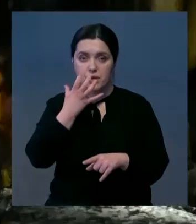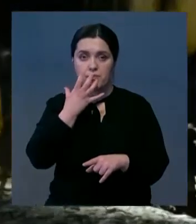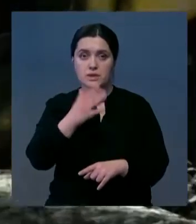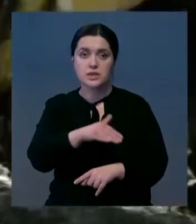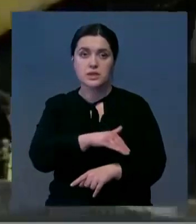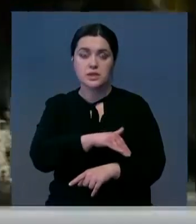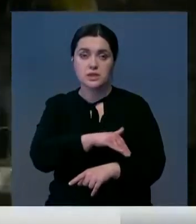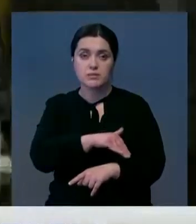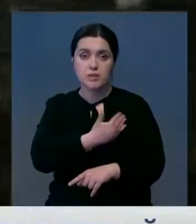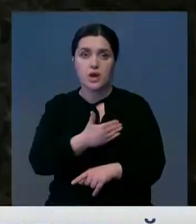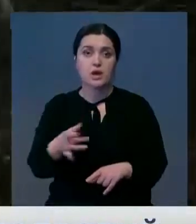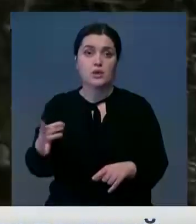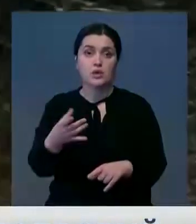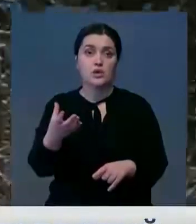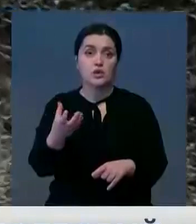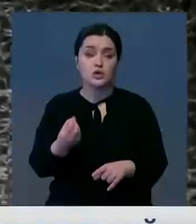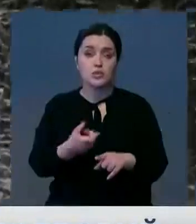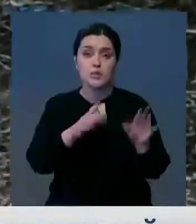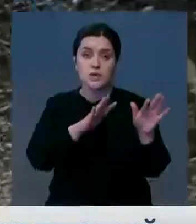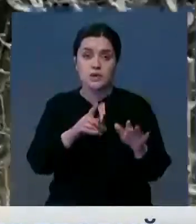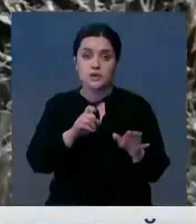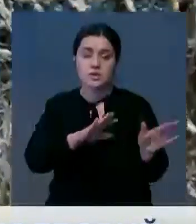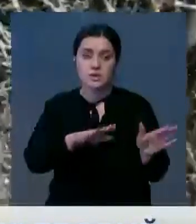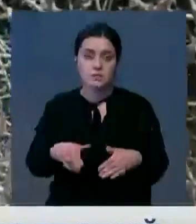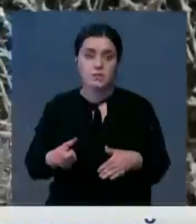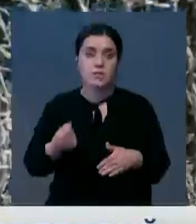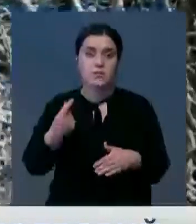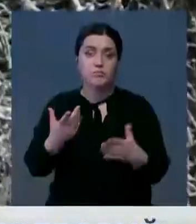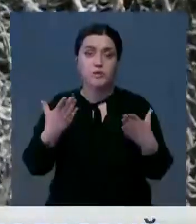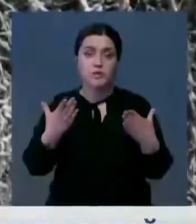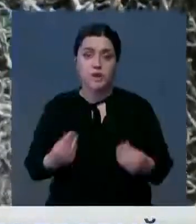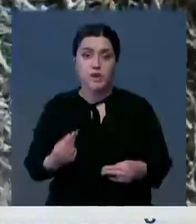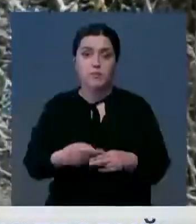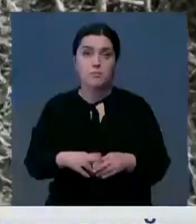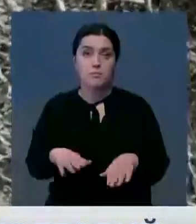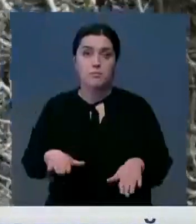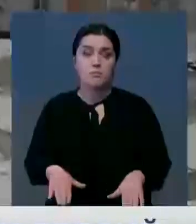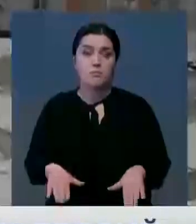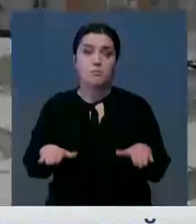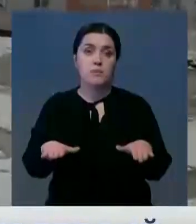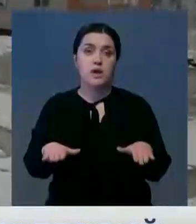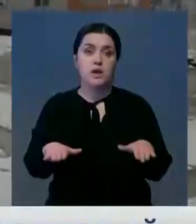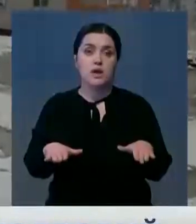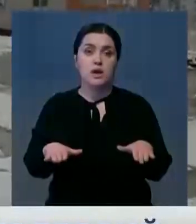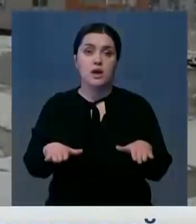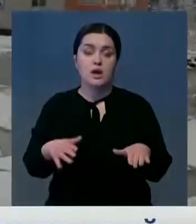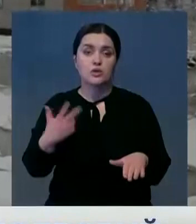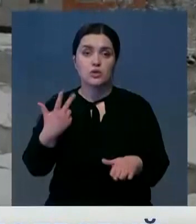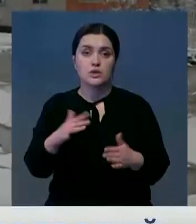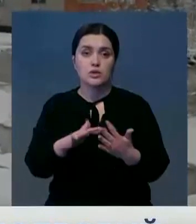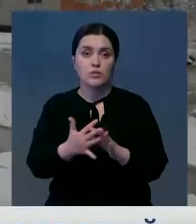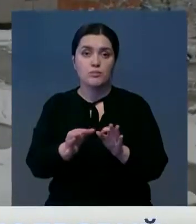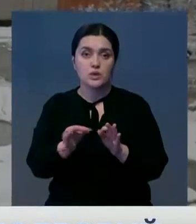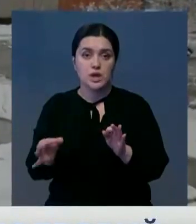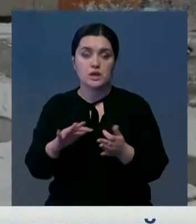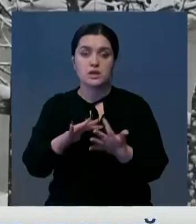потеплением в регионе, а еще обильными осадками за прошедшие пару дней. В целом, подтопило ряд дворовых участков в трех